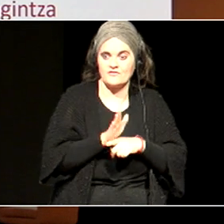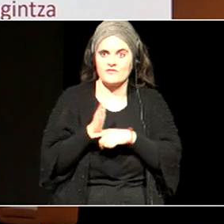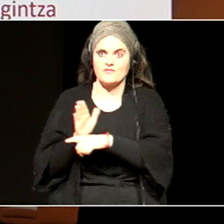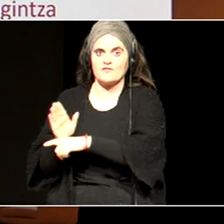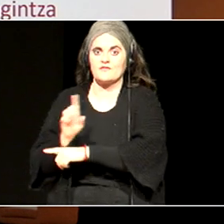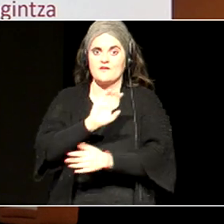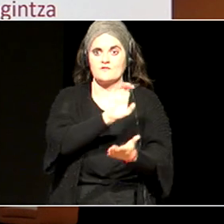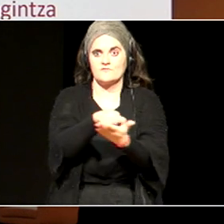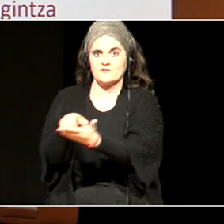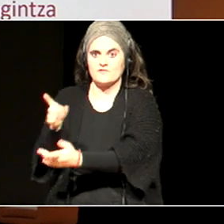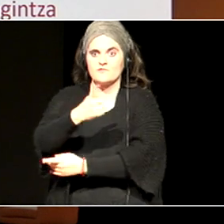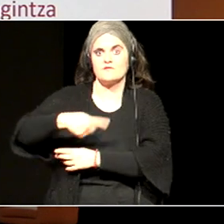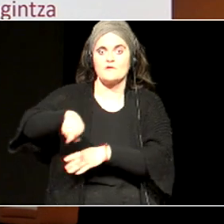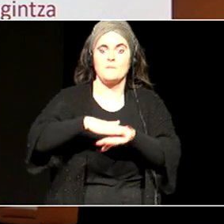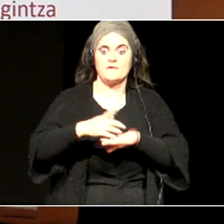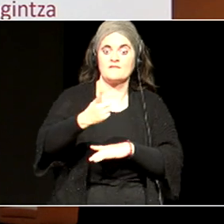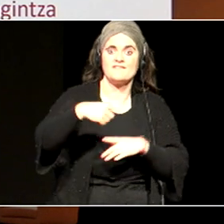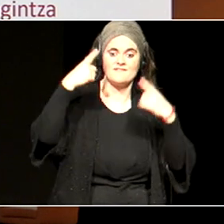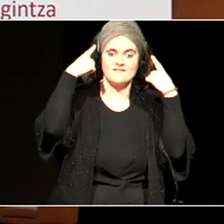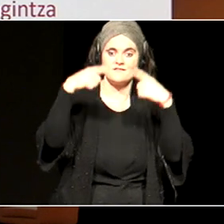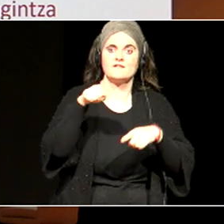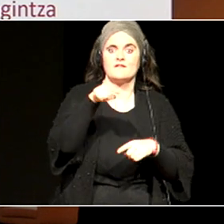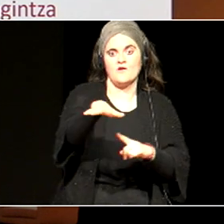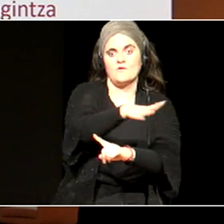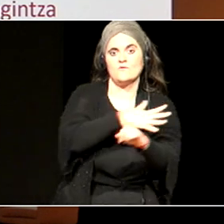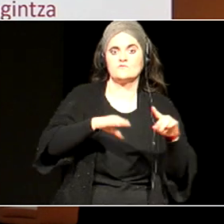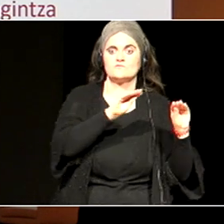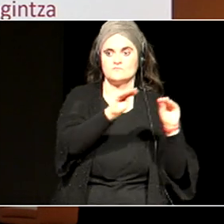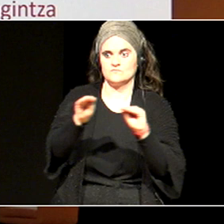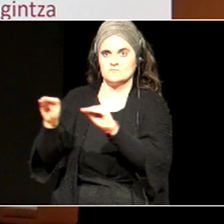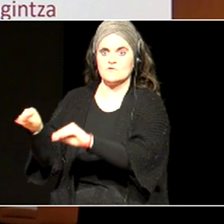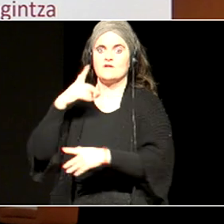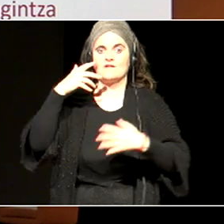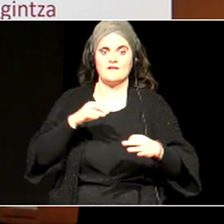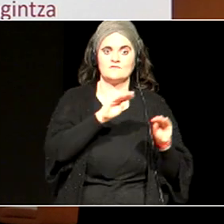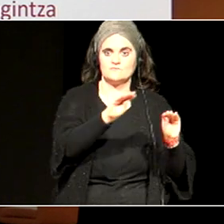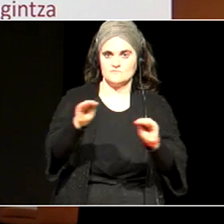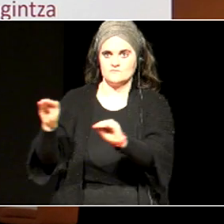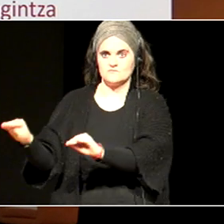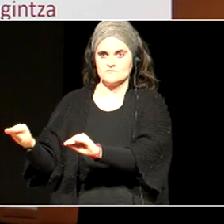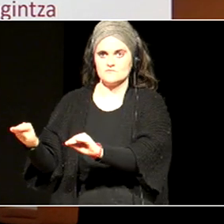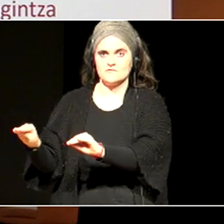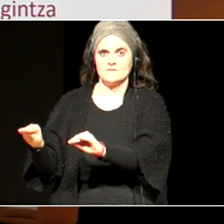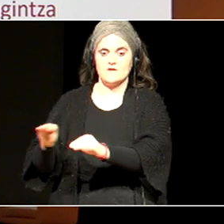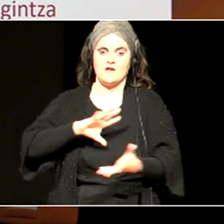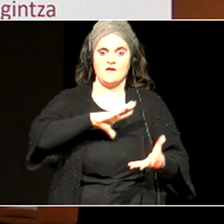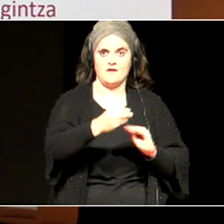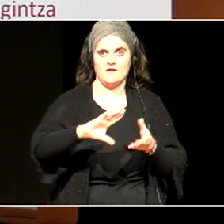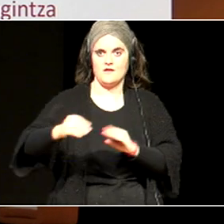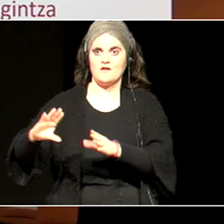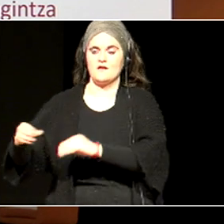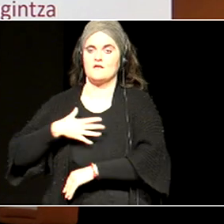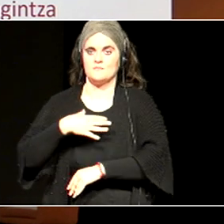Ez? Gero zuek, horrekin, zuen testu ingurura eta zuen errealitatera, hori guztia egokitzeko.